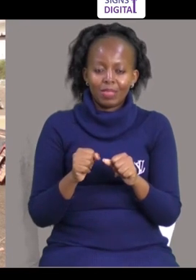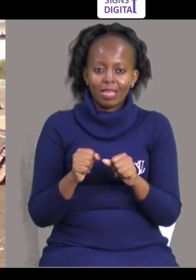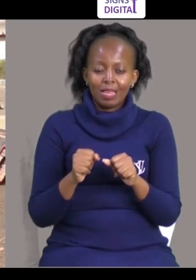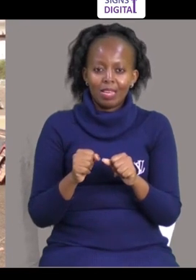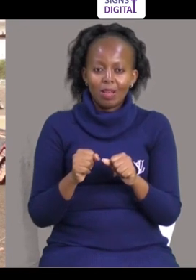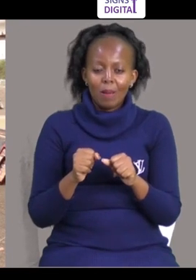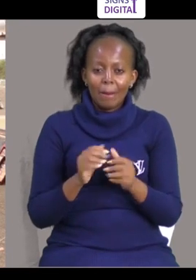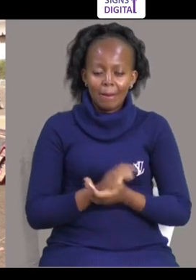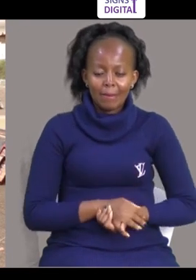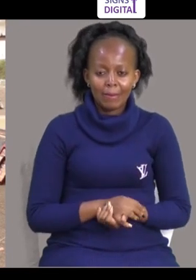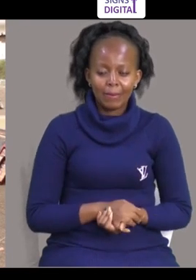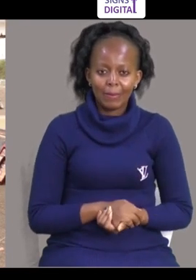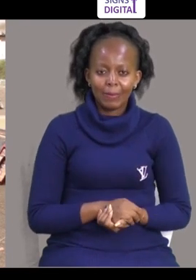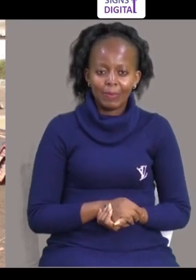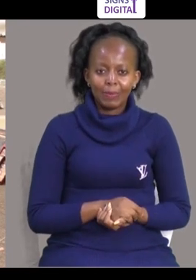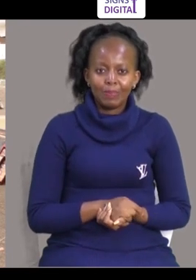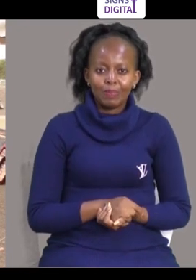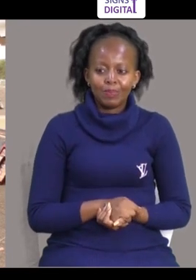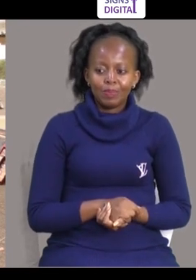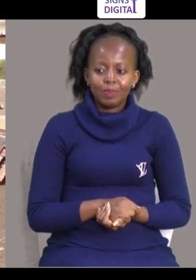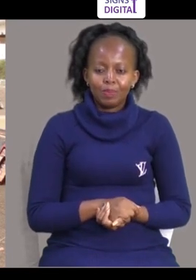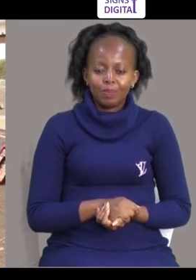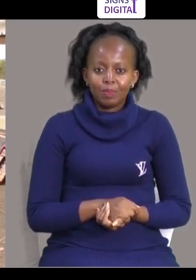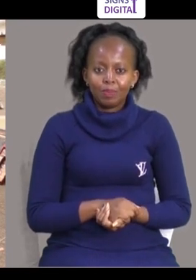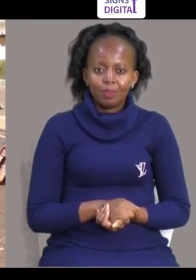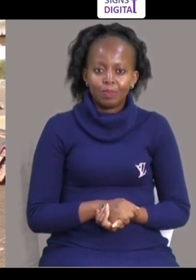Ngere kwaarik Nato biyashara Aldua Apoa